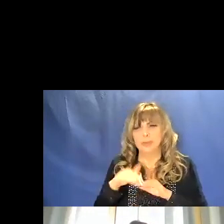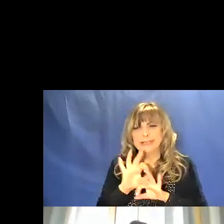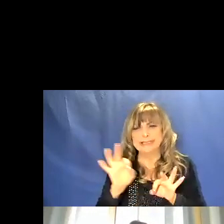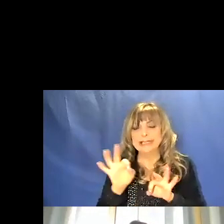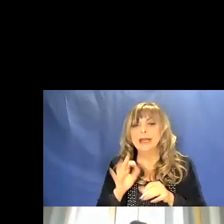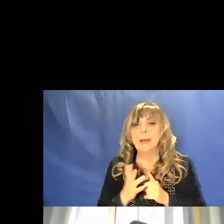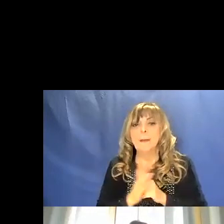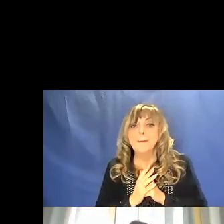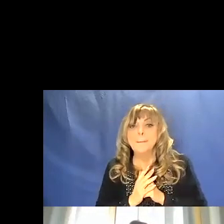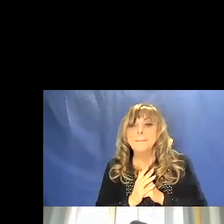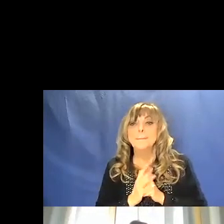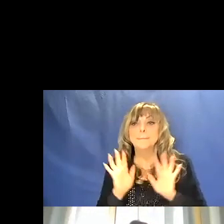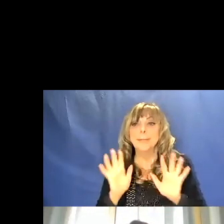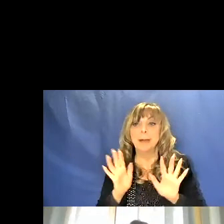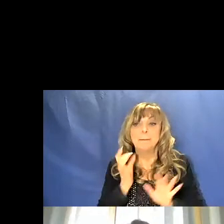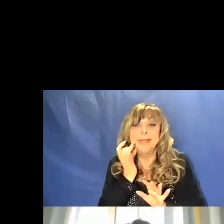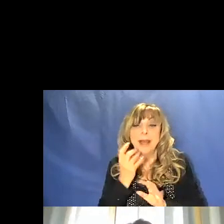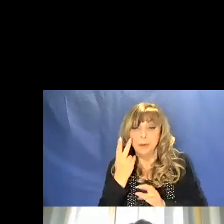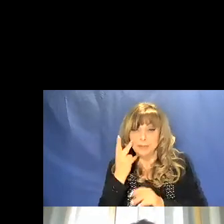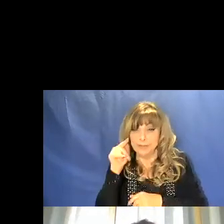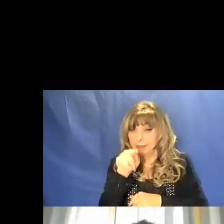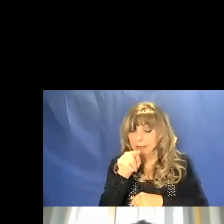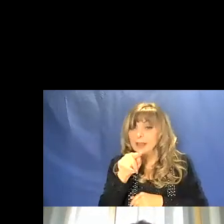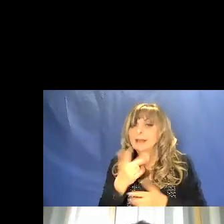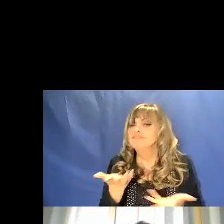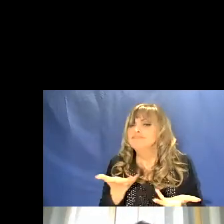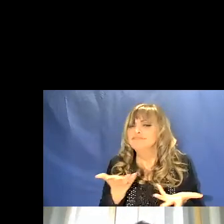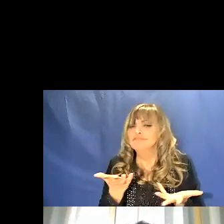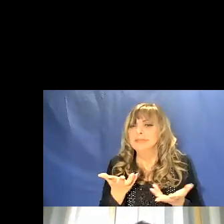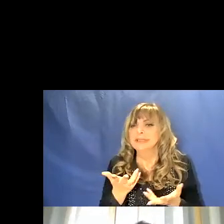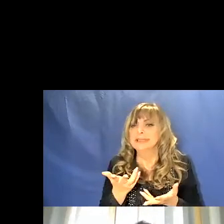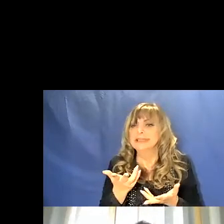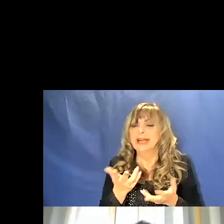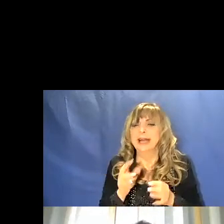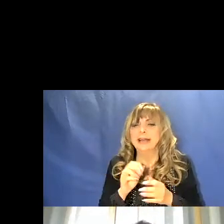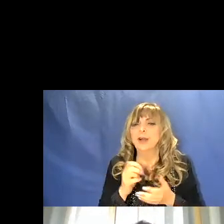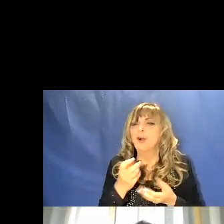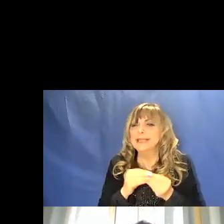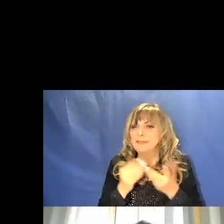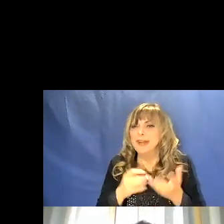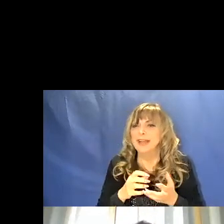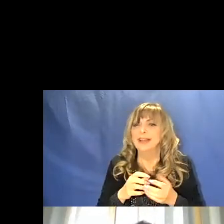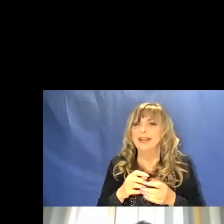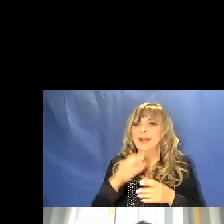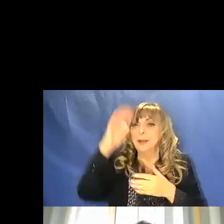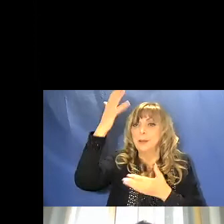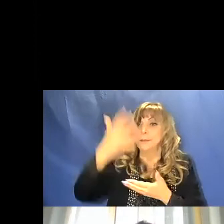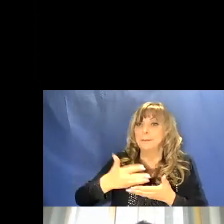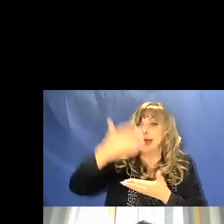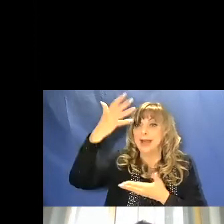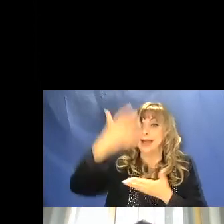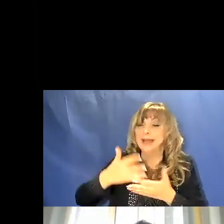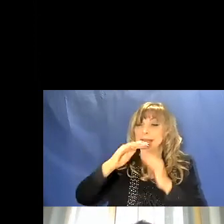'effetto cromatico bianco veniva procurato raschiando la parete della grotta